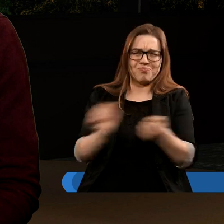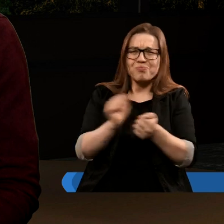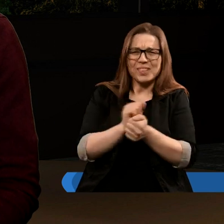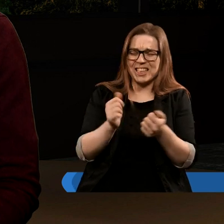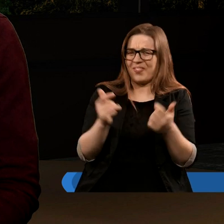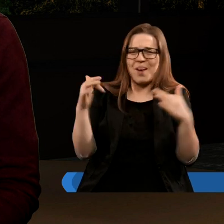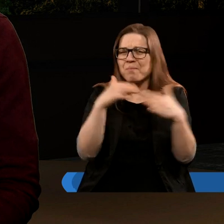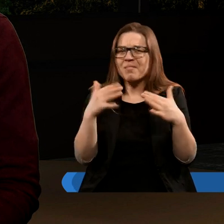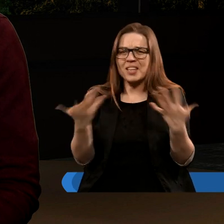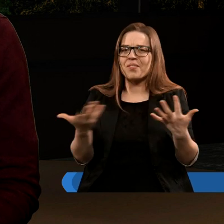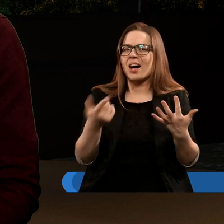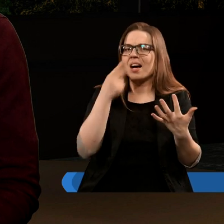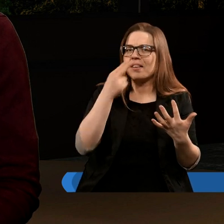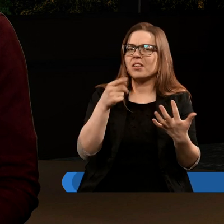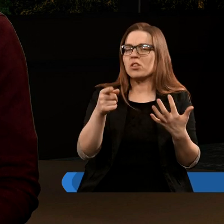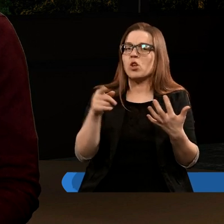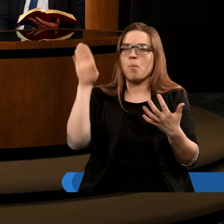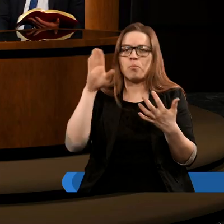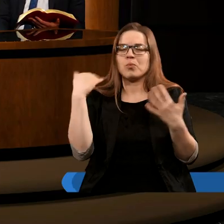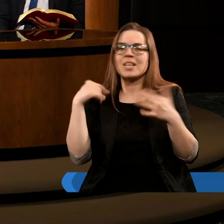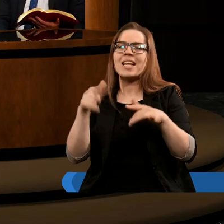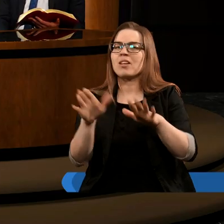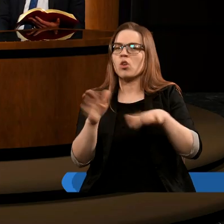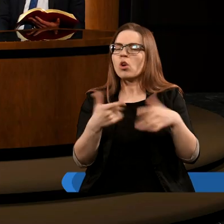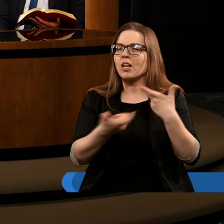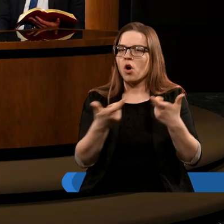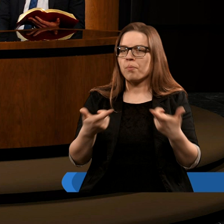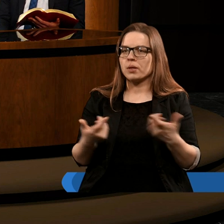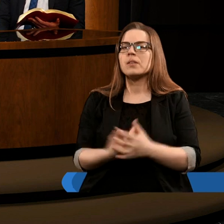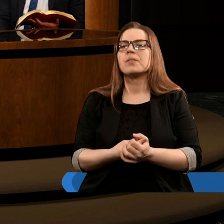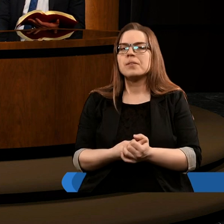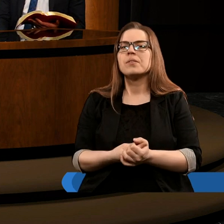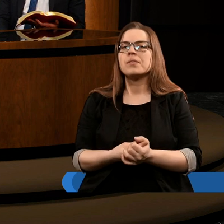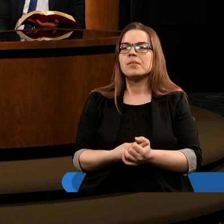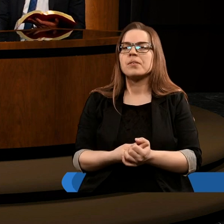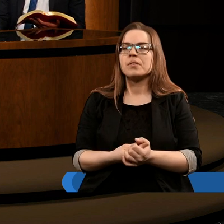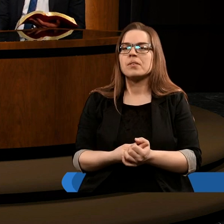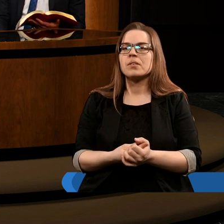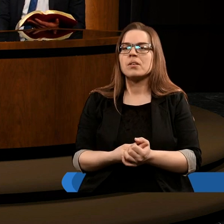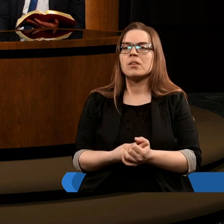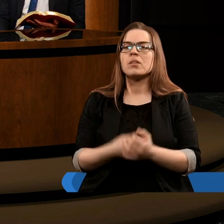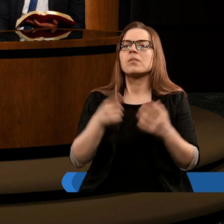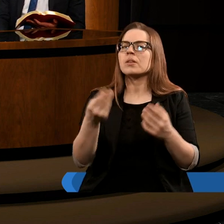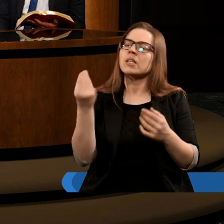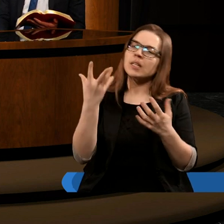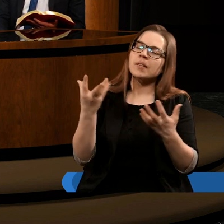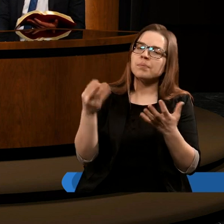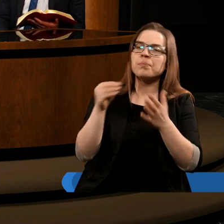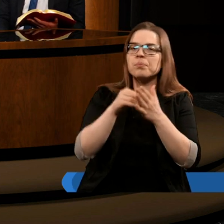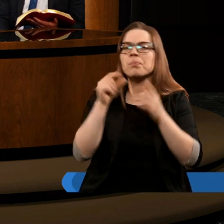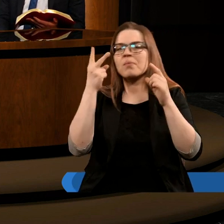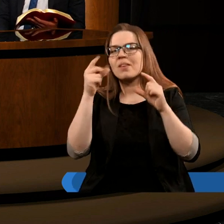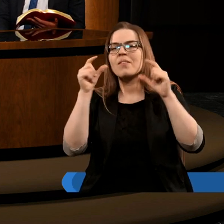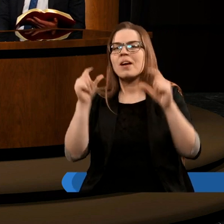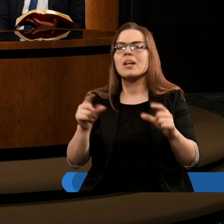i smok nie chce tego pozostawić. Mariuszu? Ja jeszcze pozwolę sobie przeczytać